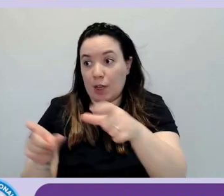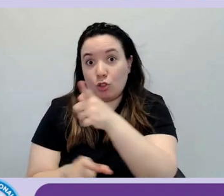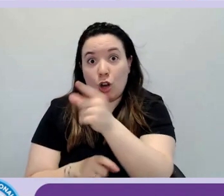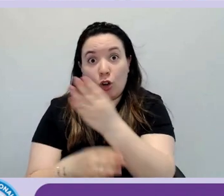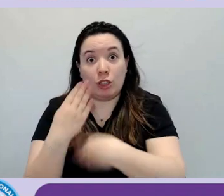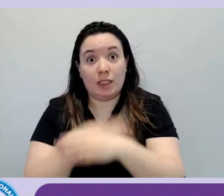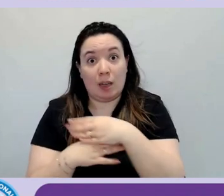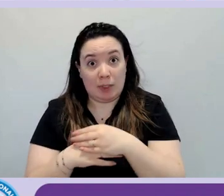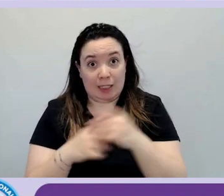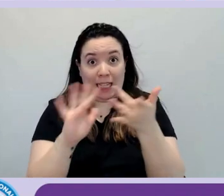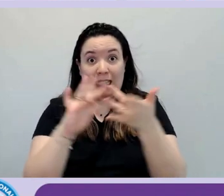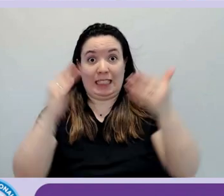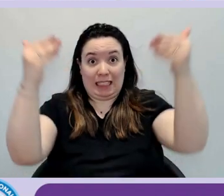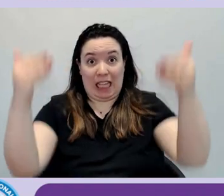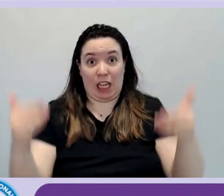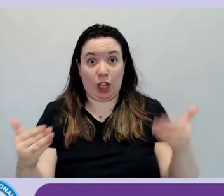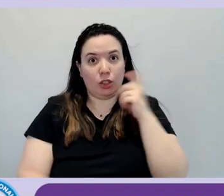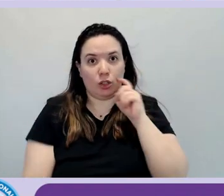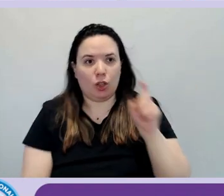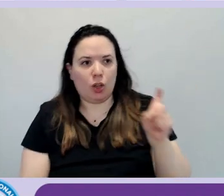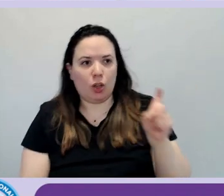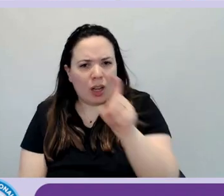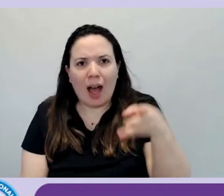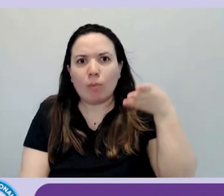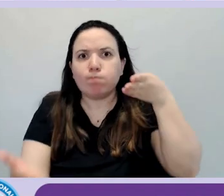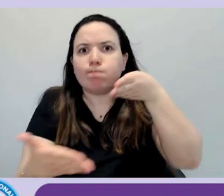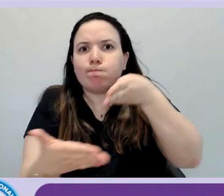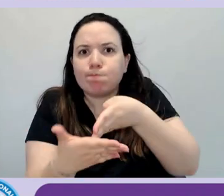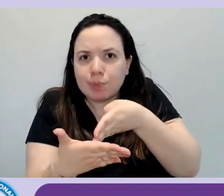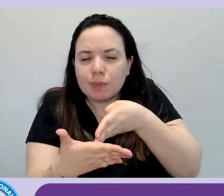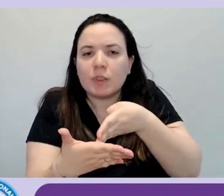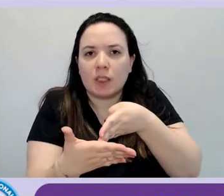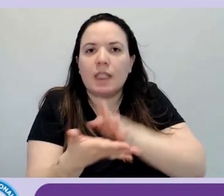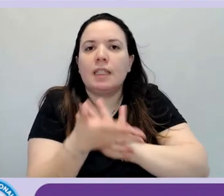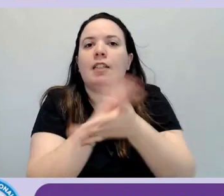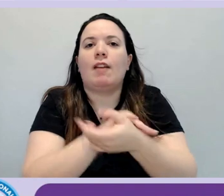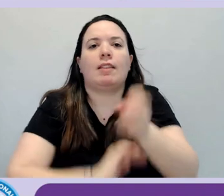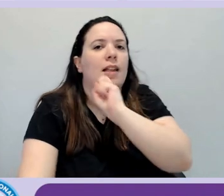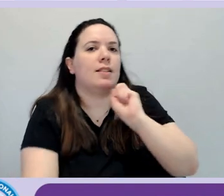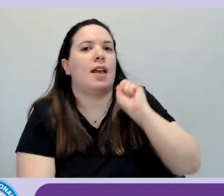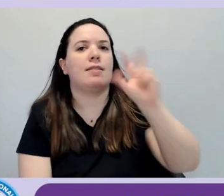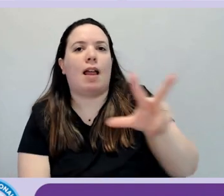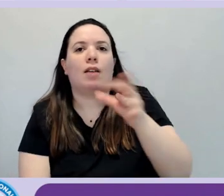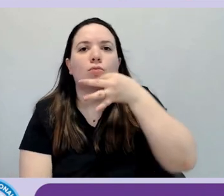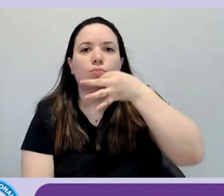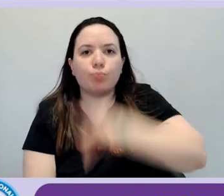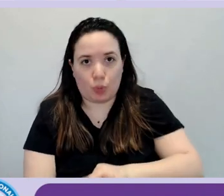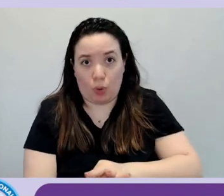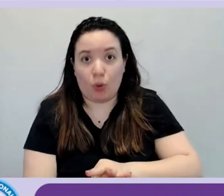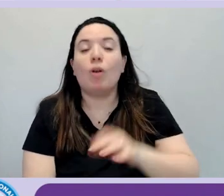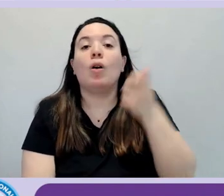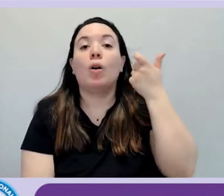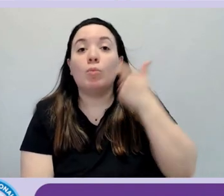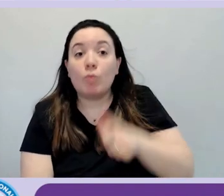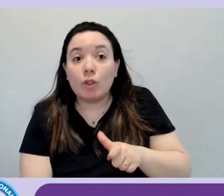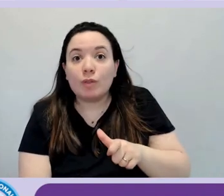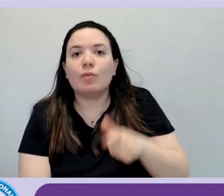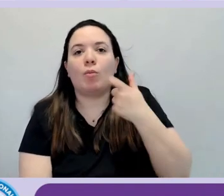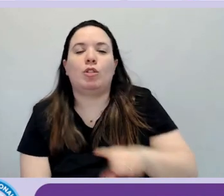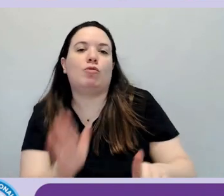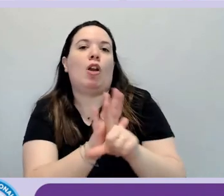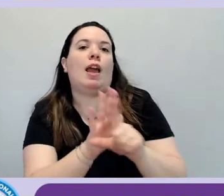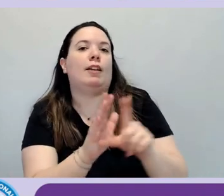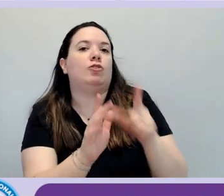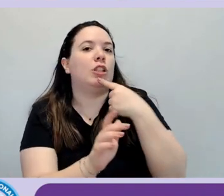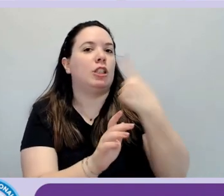lo segnalano alle amministrazioni o alle aziende destinatarie, queste hanno un termine di legge per sistemare le problematiche.